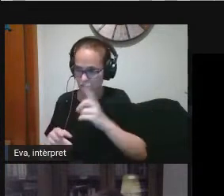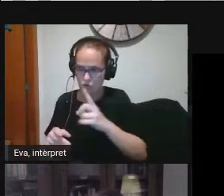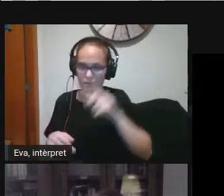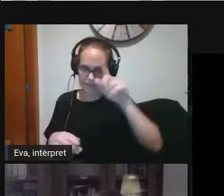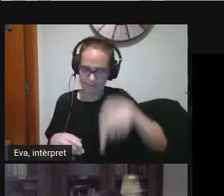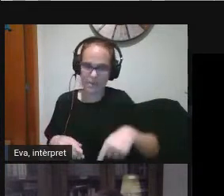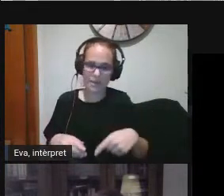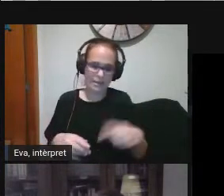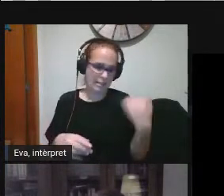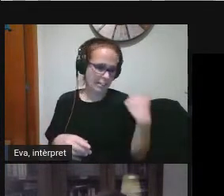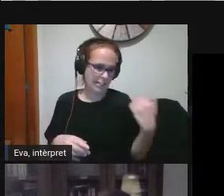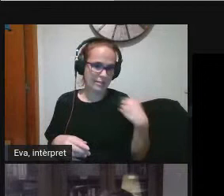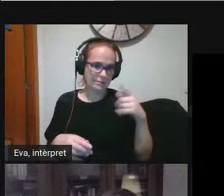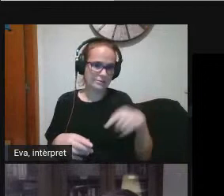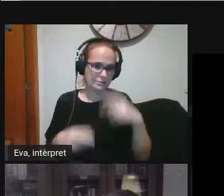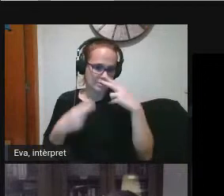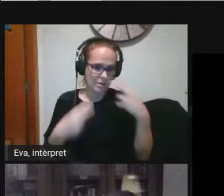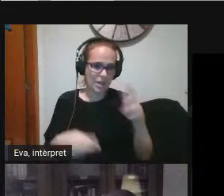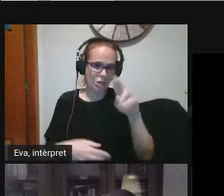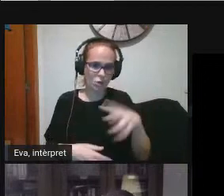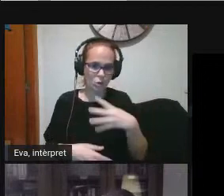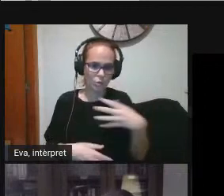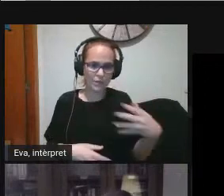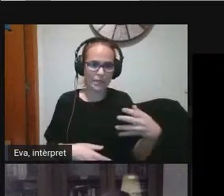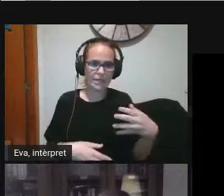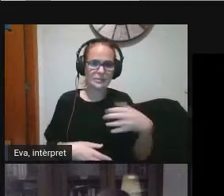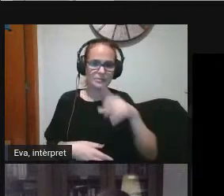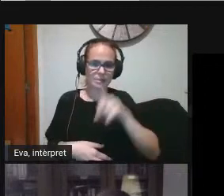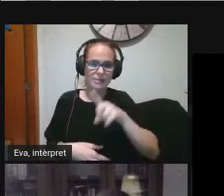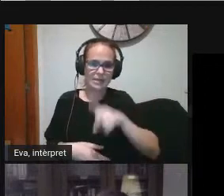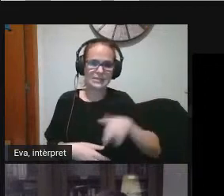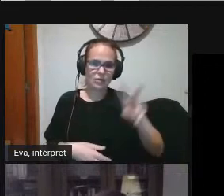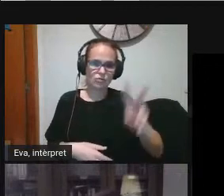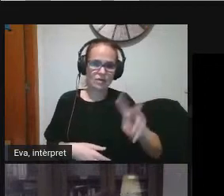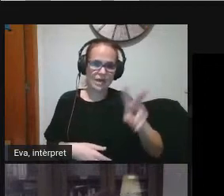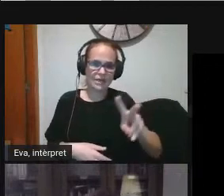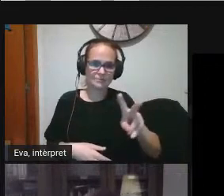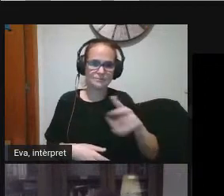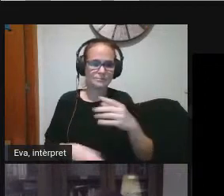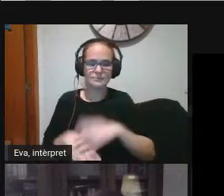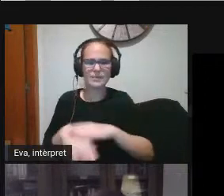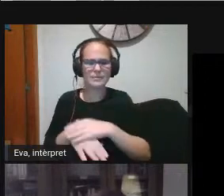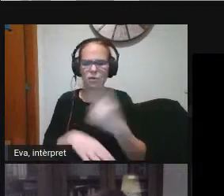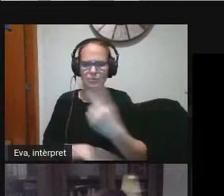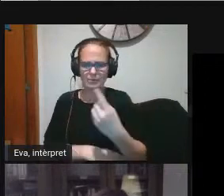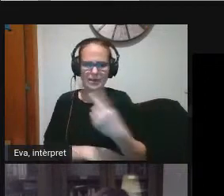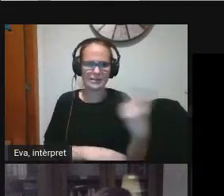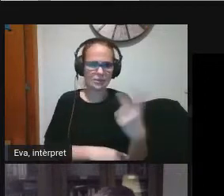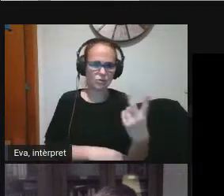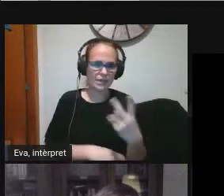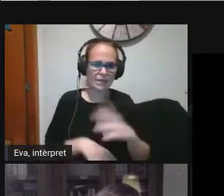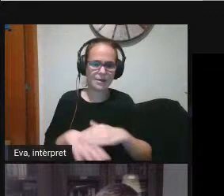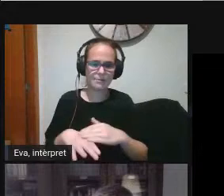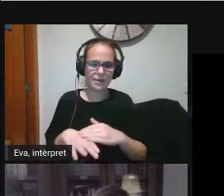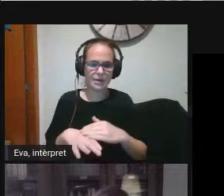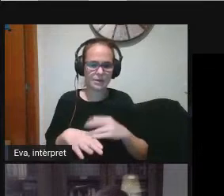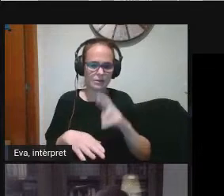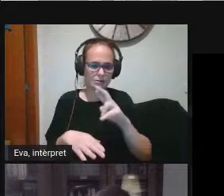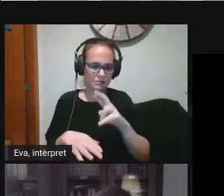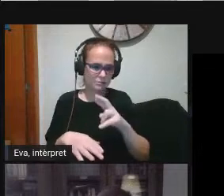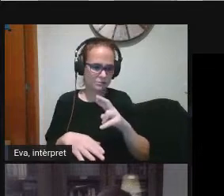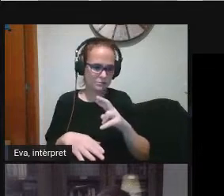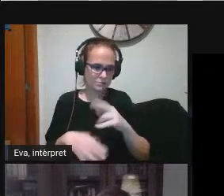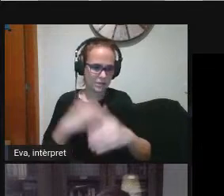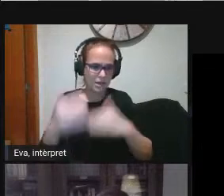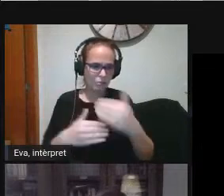recentment les rúbriques tant de primària com de secundària per intentar ajudar aquesta evolució digital de l'alumne per tant